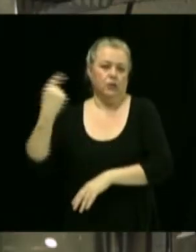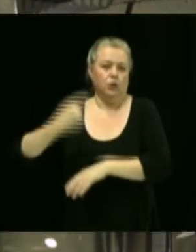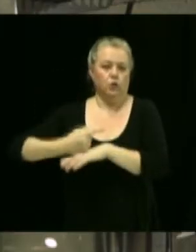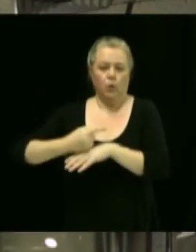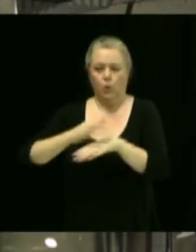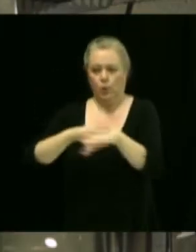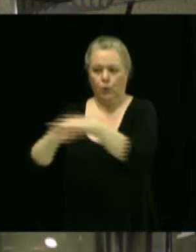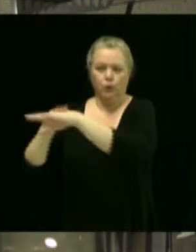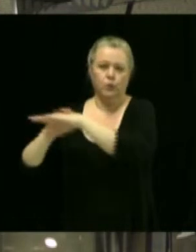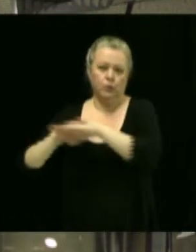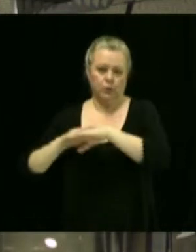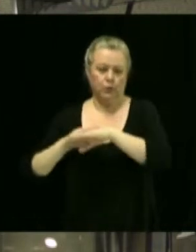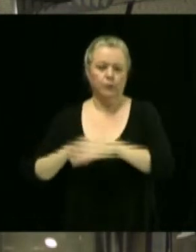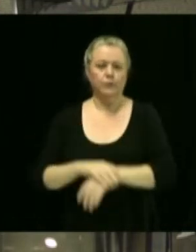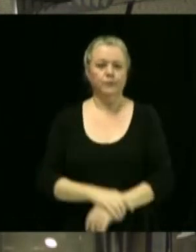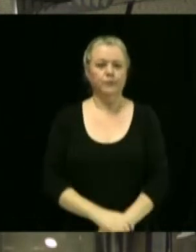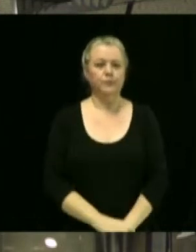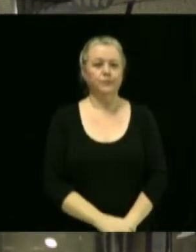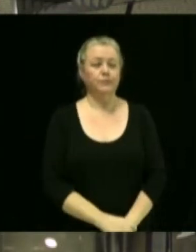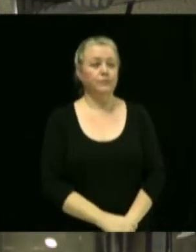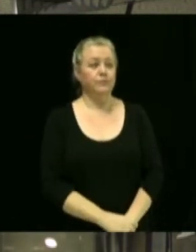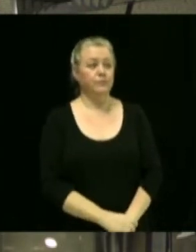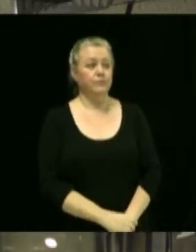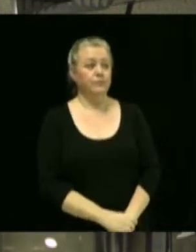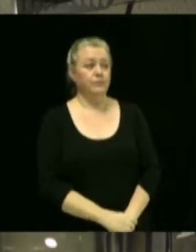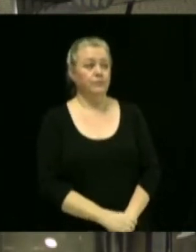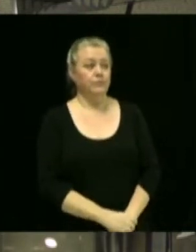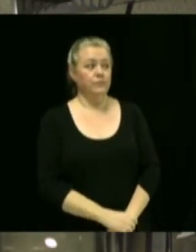Fréchette, Marc-Morin.